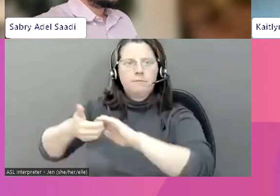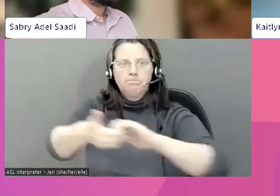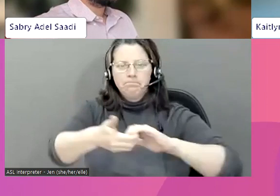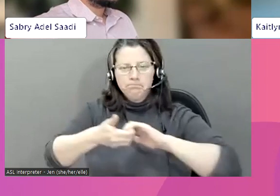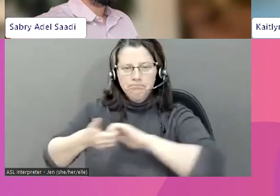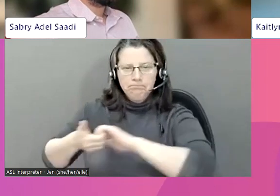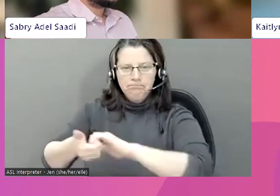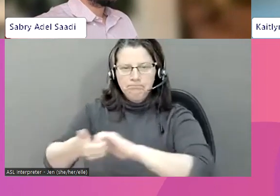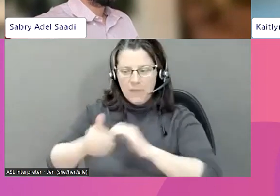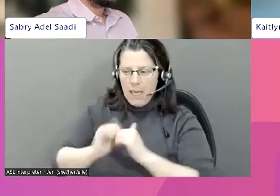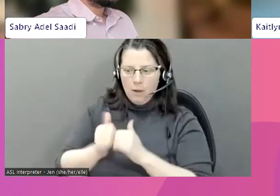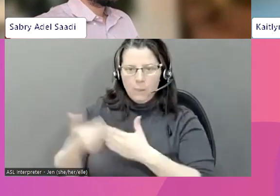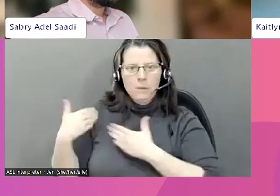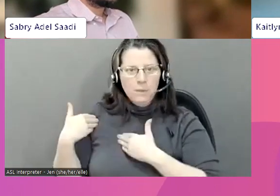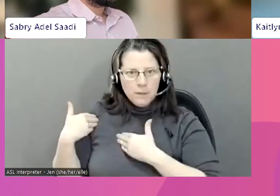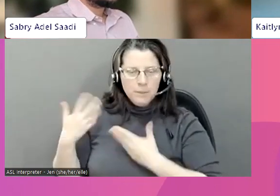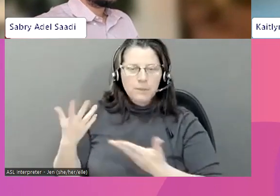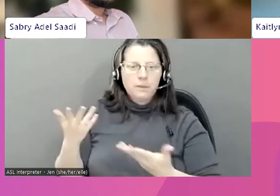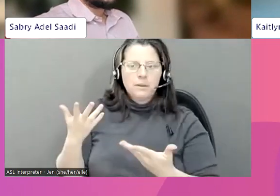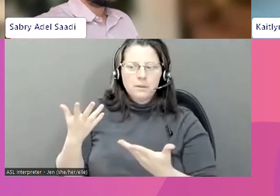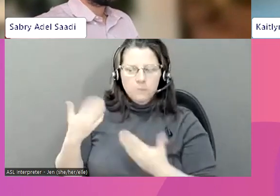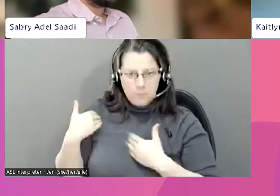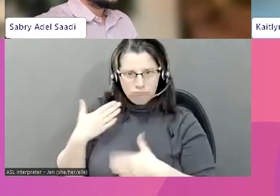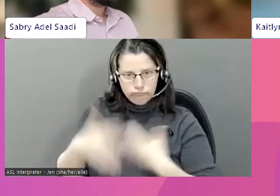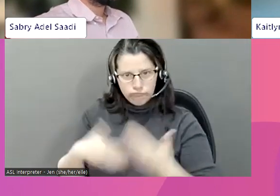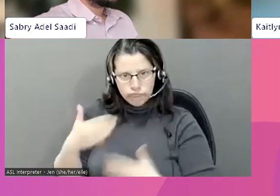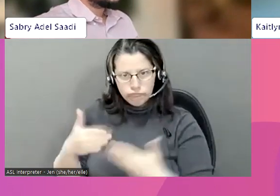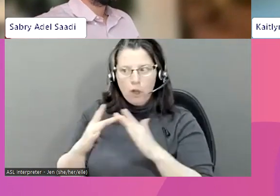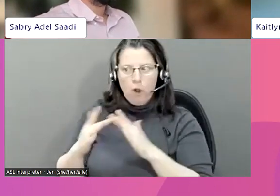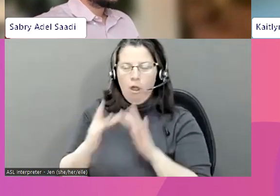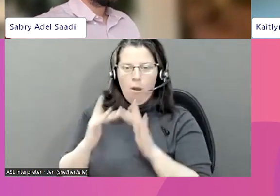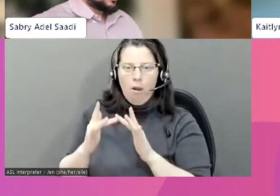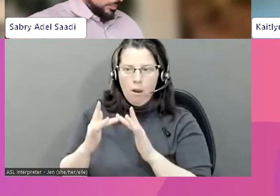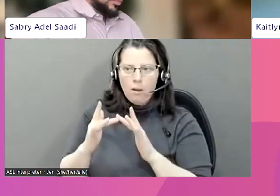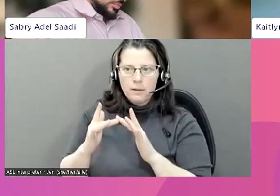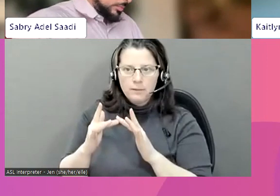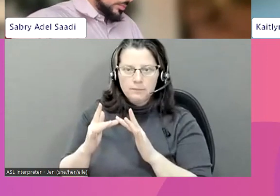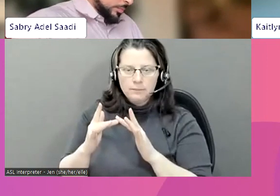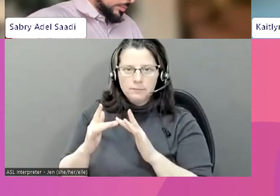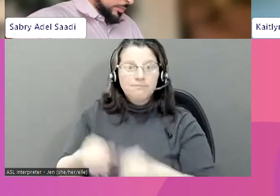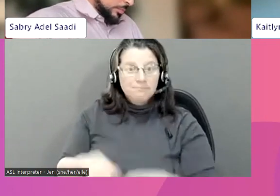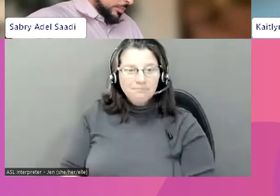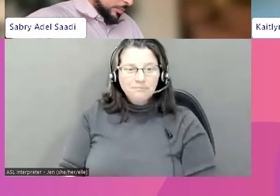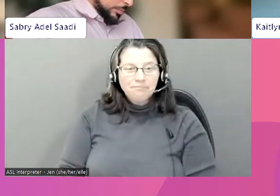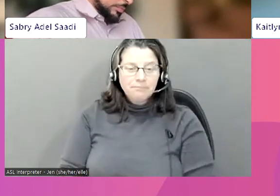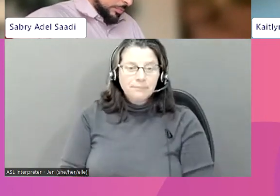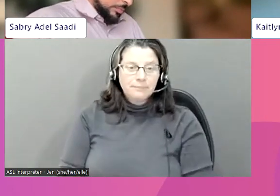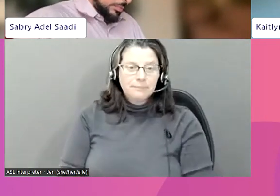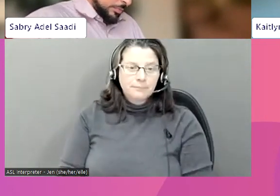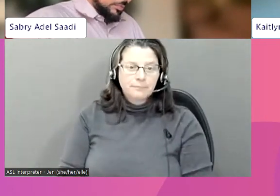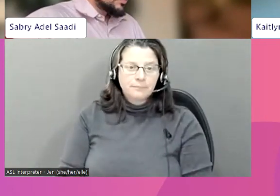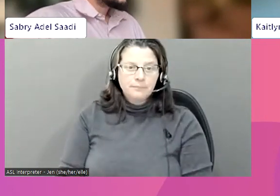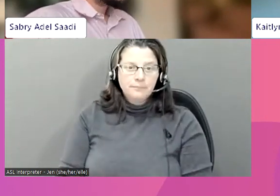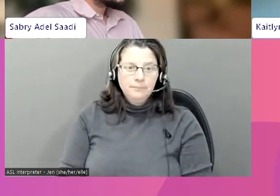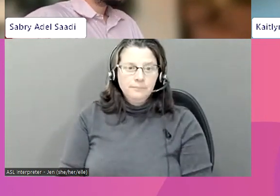Il faut réfléchir à un terme qui puisse encourager le fait que les gens sont des auteurs